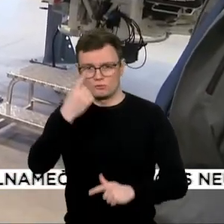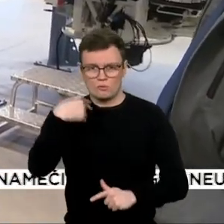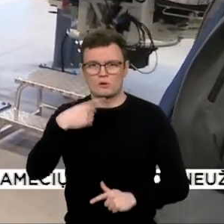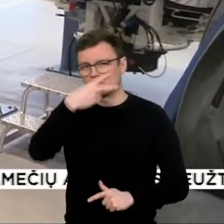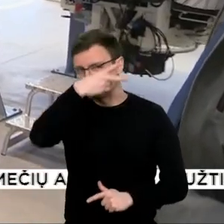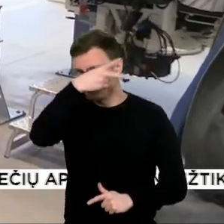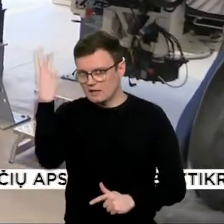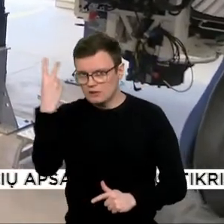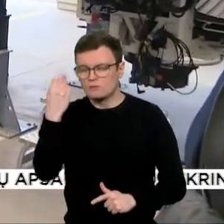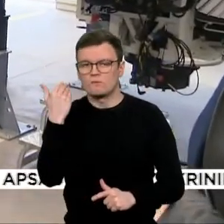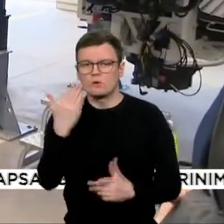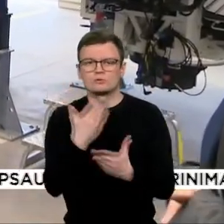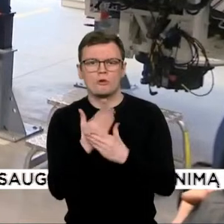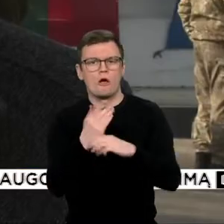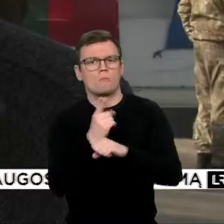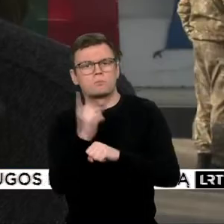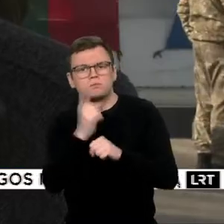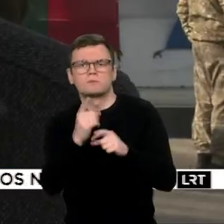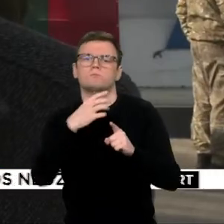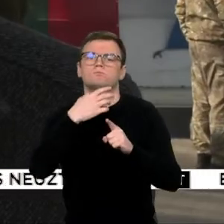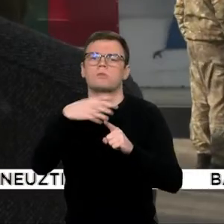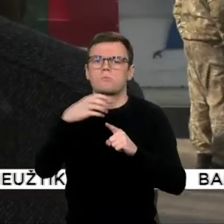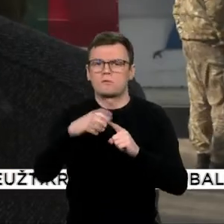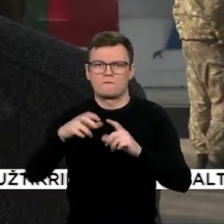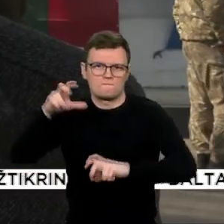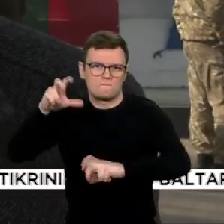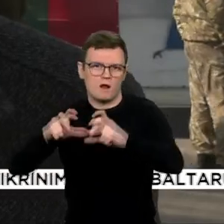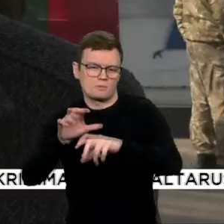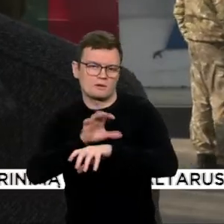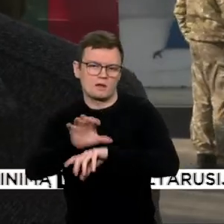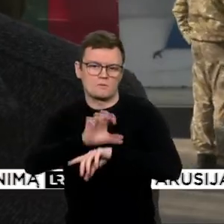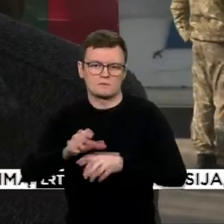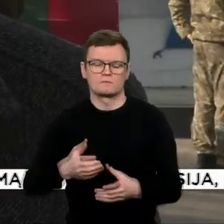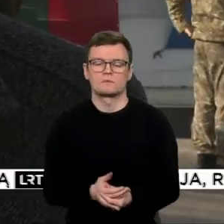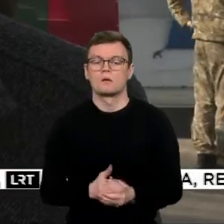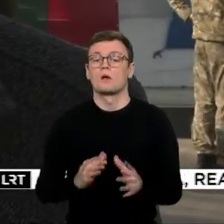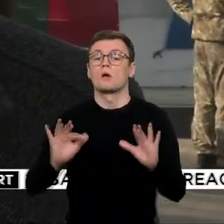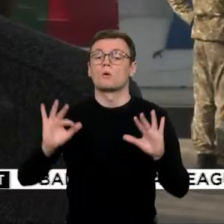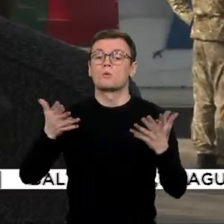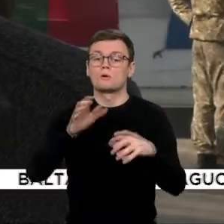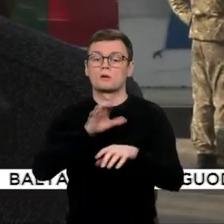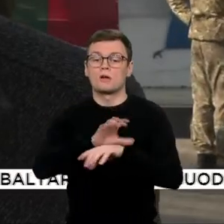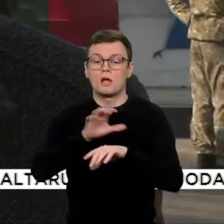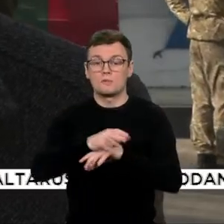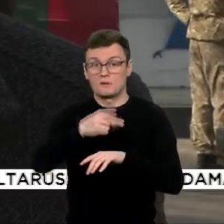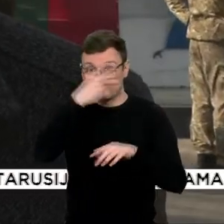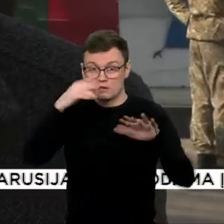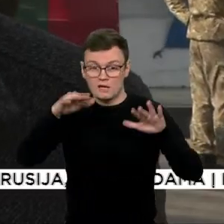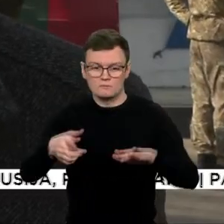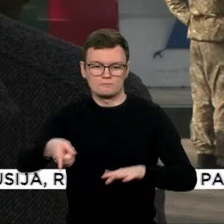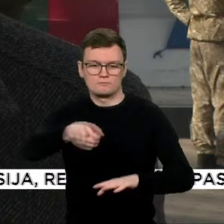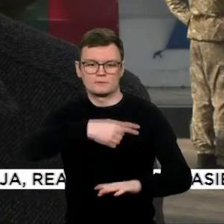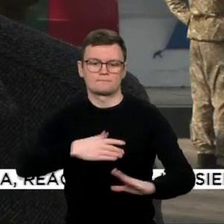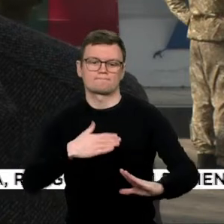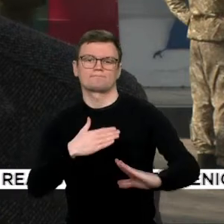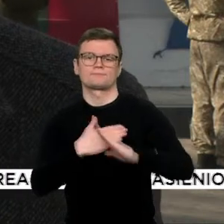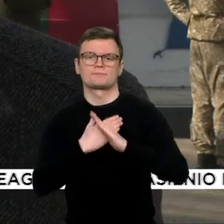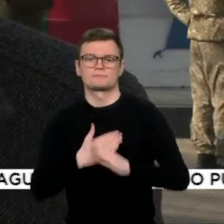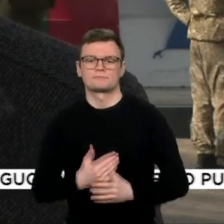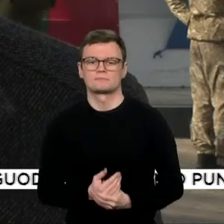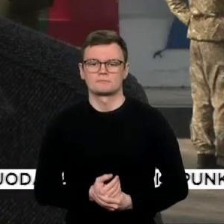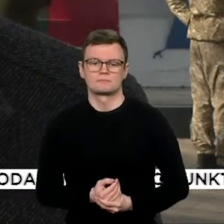artilerijos amunicijos gamyklą. Jeigu gamyba būtų čia, mums tai labai padėtų ir